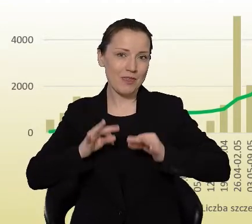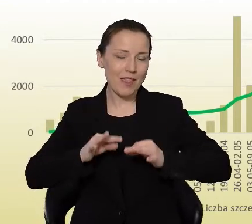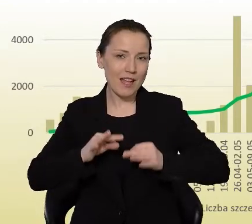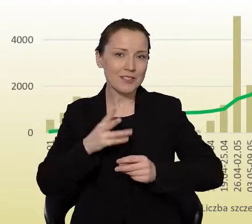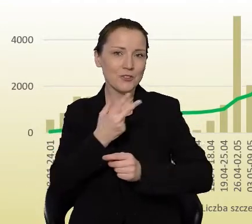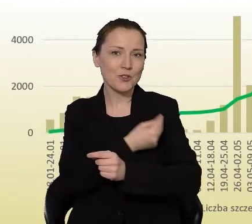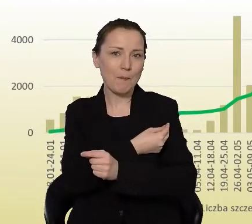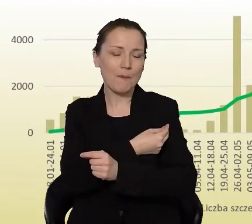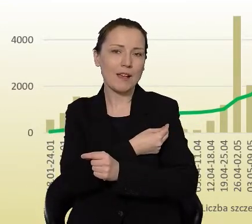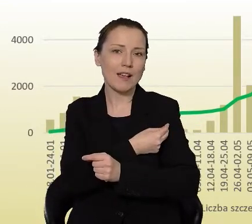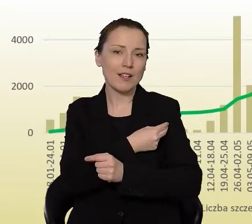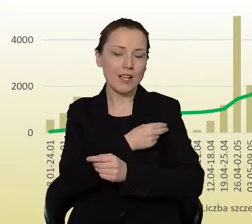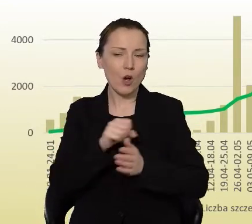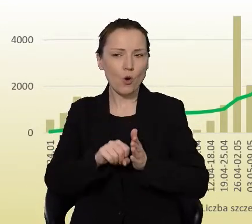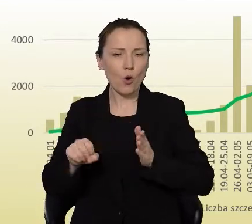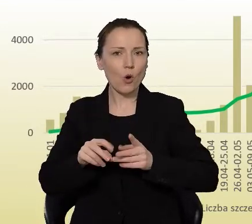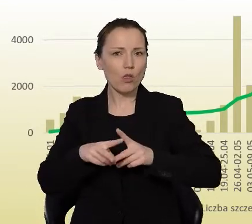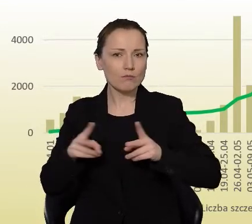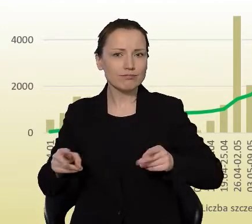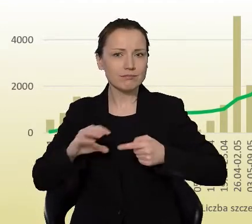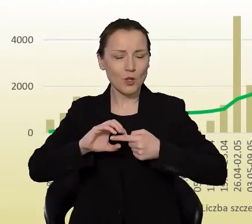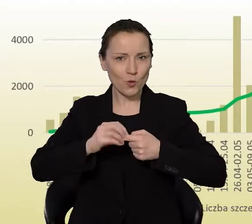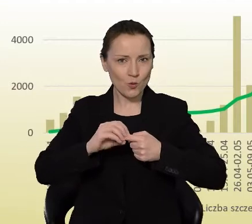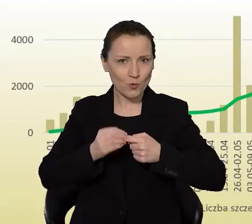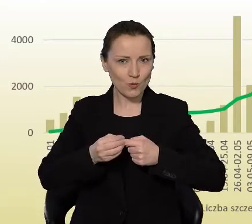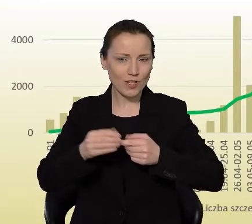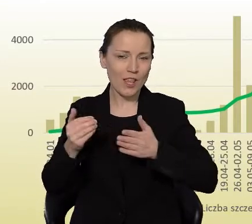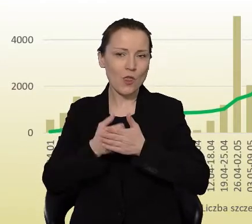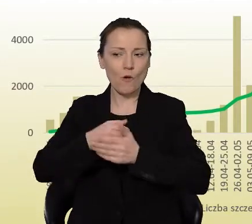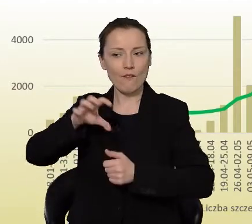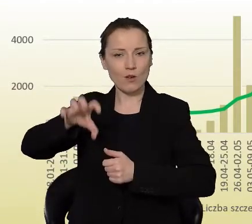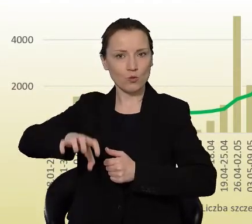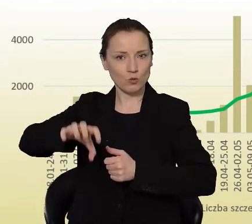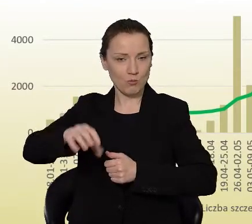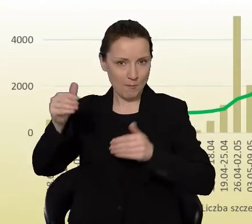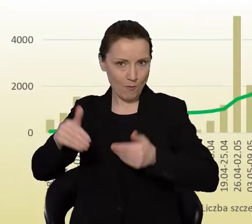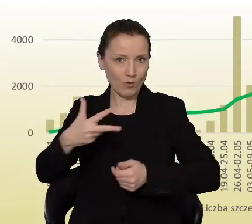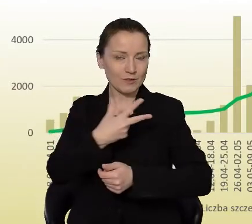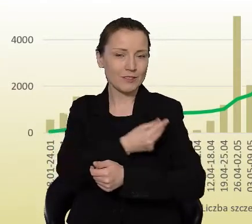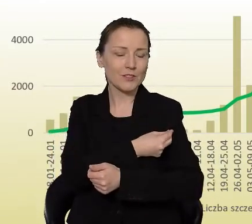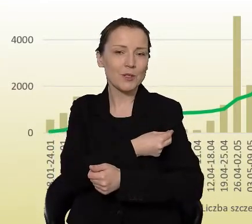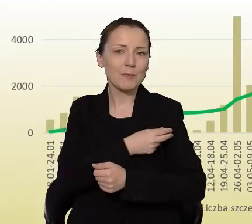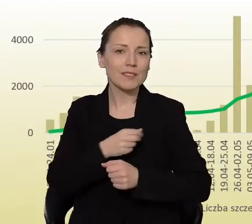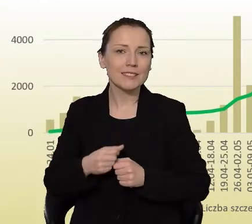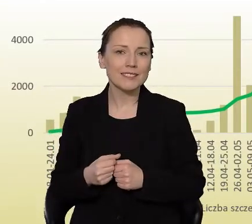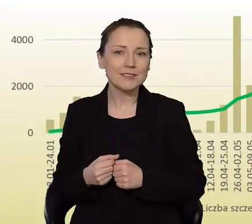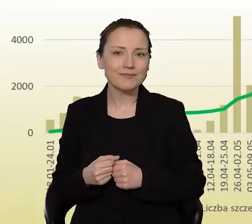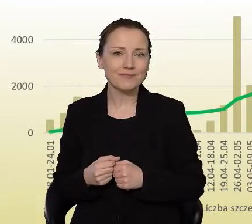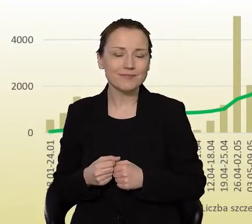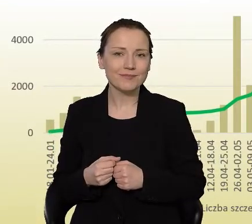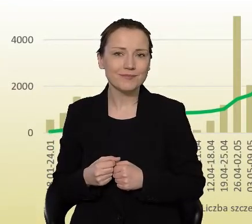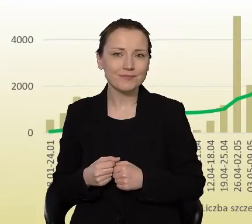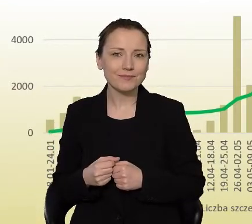szczepień od grudnia ubiegłego roku włączona została nowa grupa mogących się szczepić